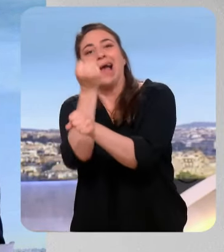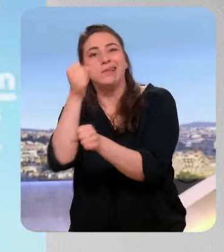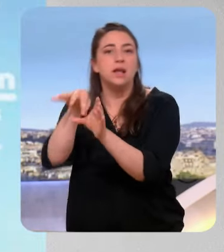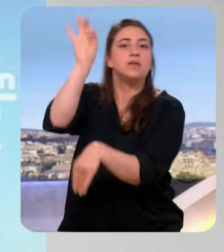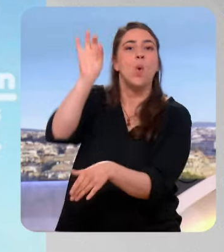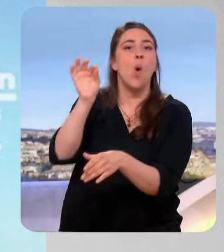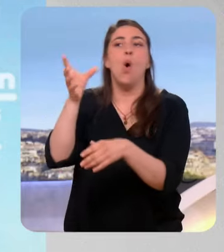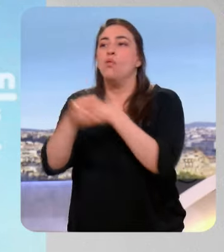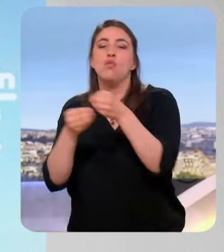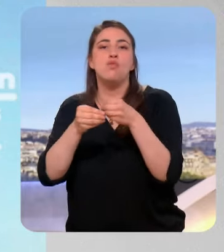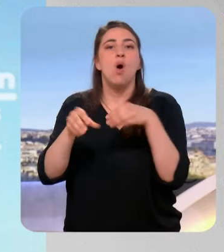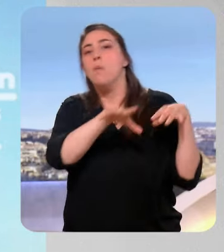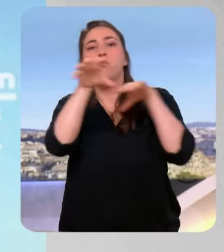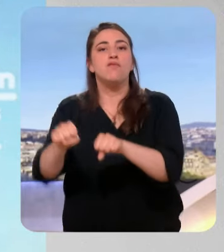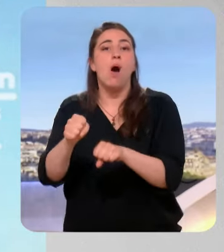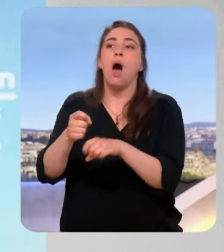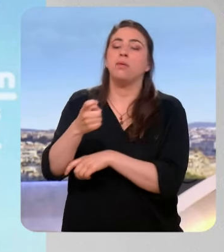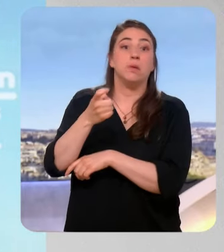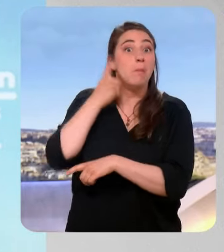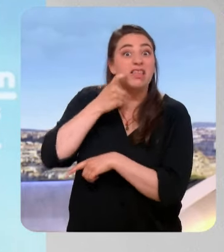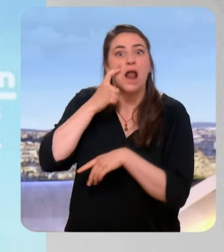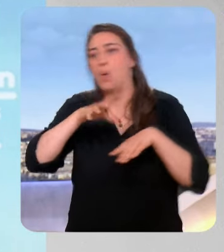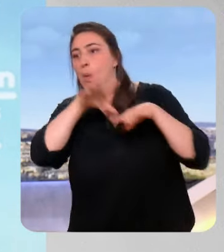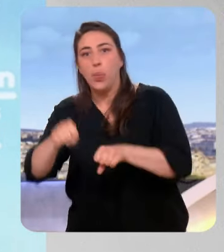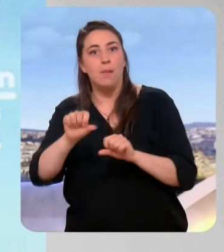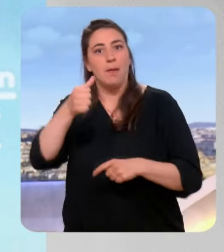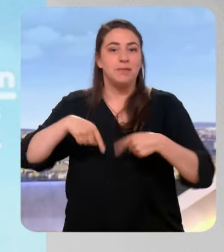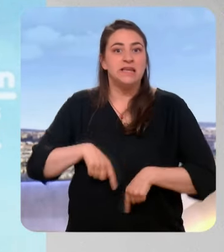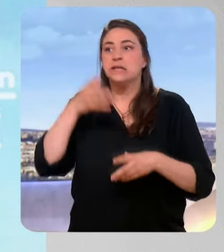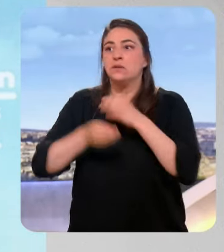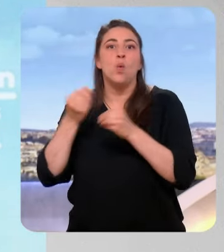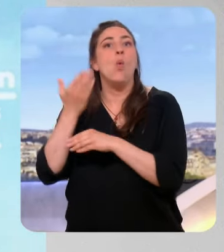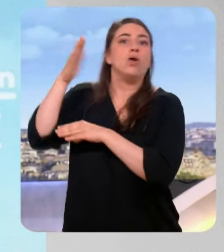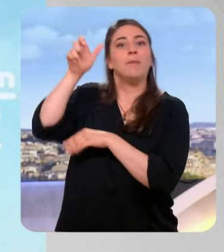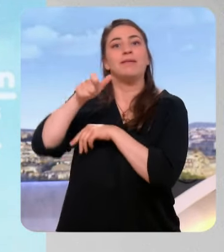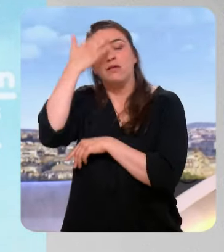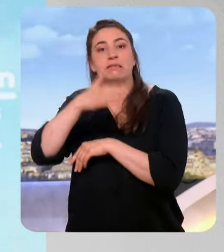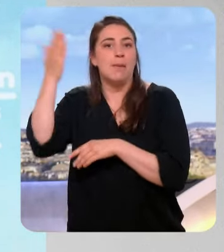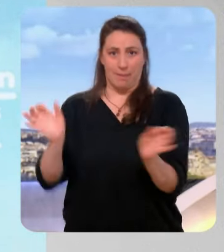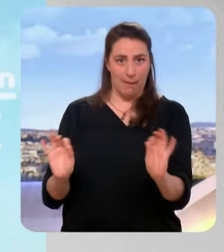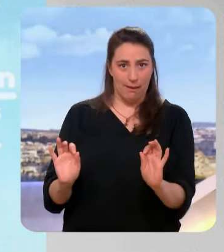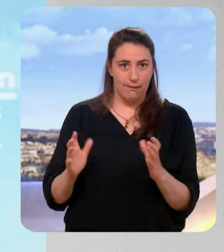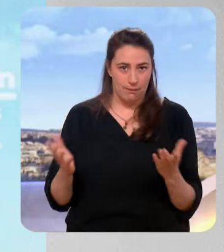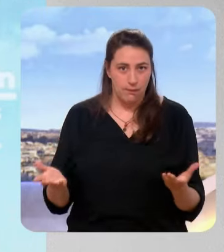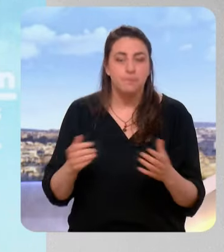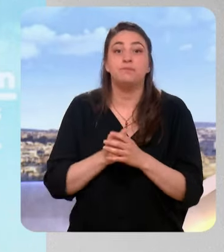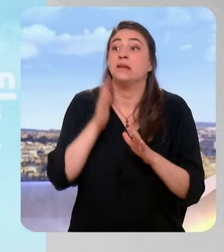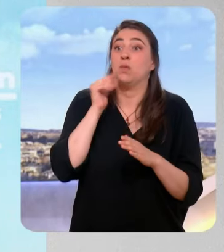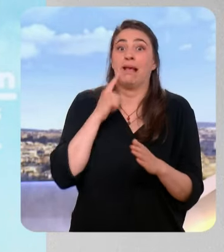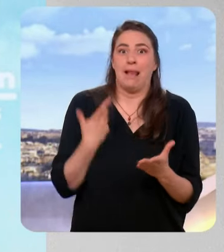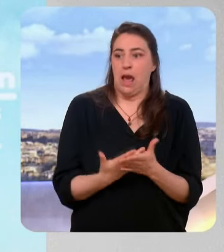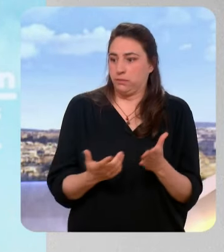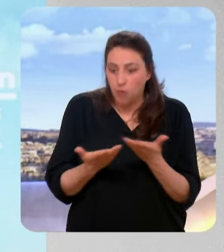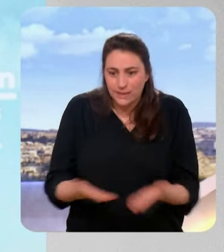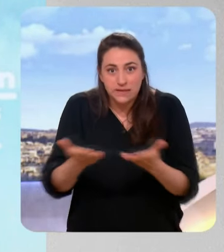'envoyer Jordan Bardella ou un autre responsable à Matignon. Là, la situation est totalement inédite, c'est la première fois que le Rassemblement national, en tout cas dimanche soir dernier,